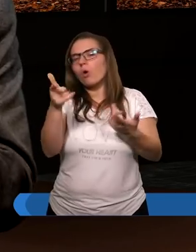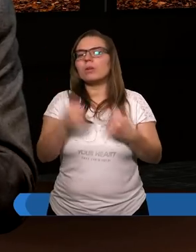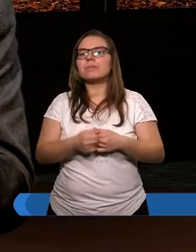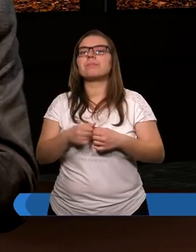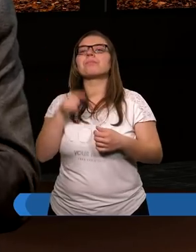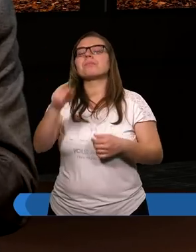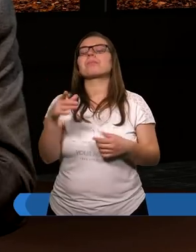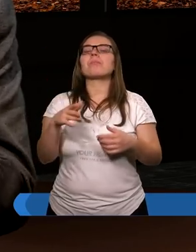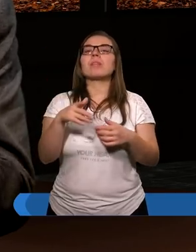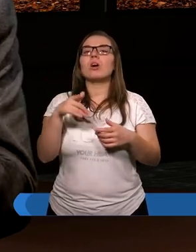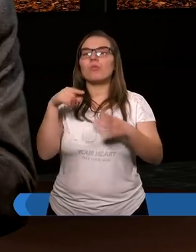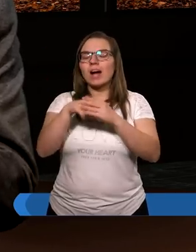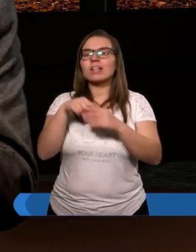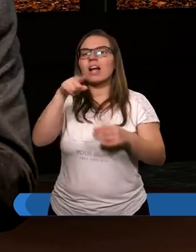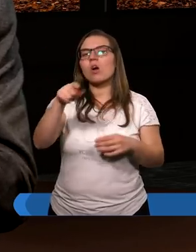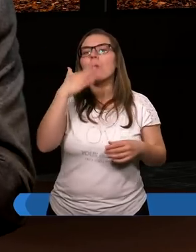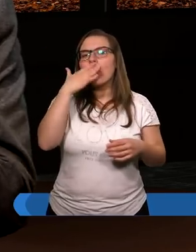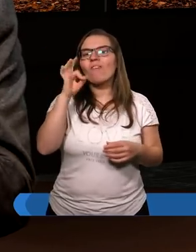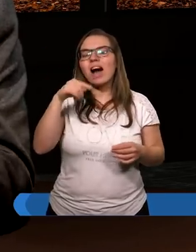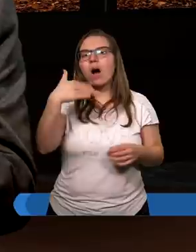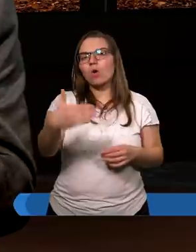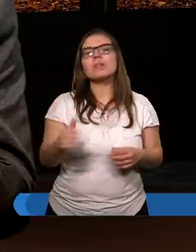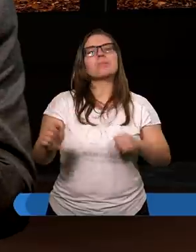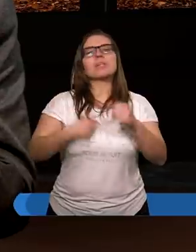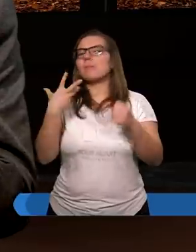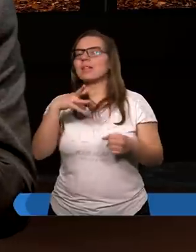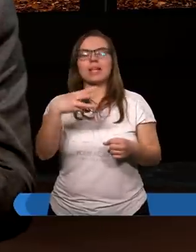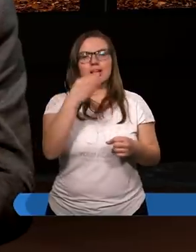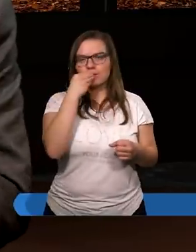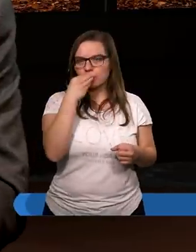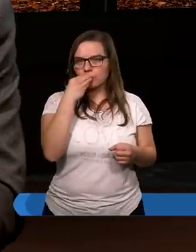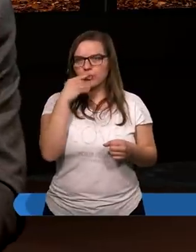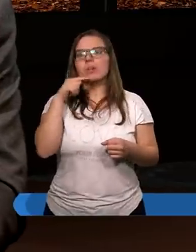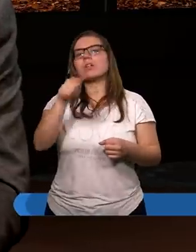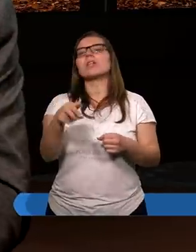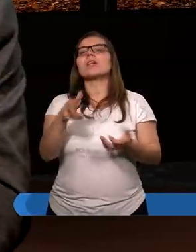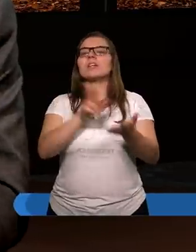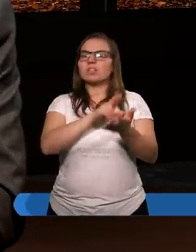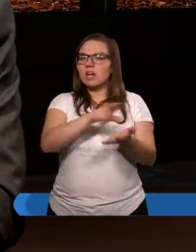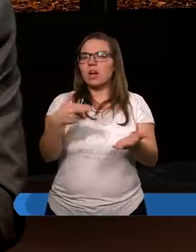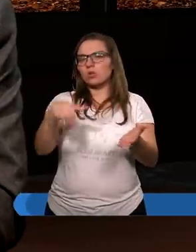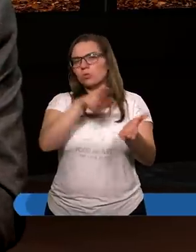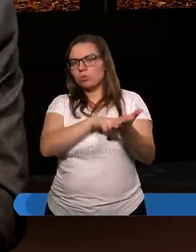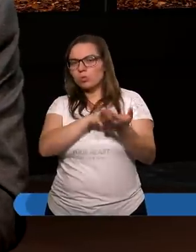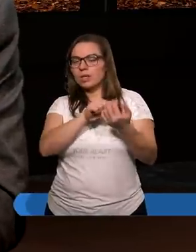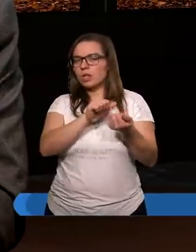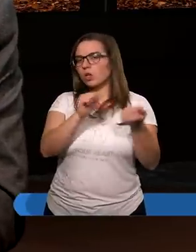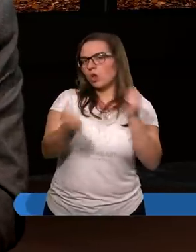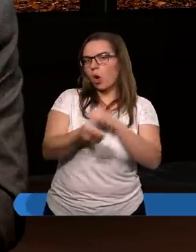chrześcijan gorszyło i dlatego tu o tym mowa jest, żeby nie spożywać takich rzeczy, które są